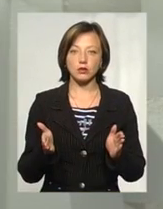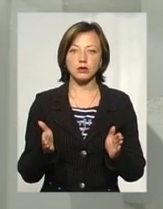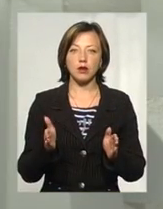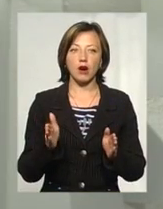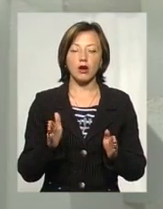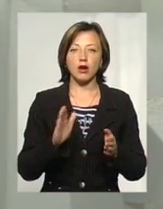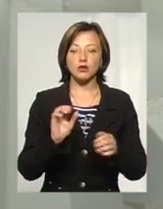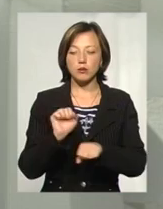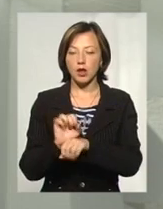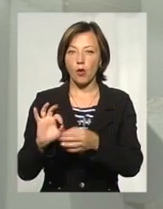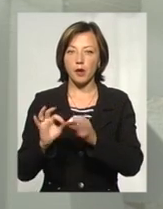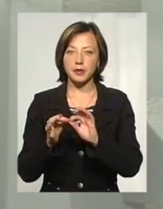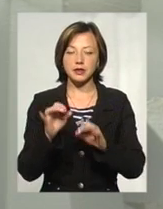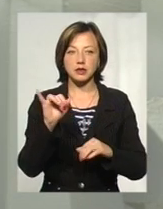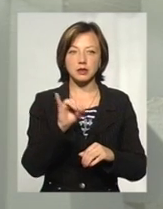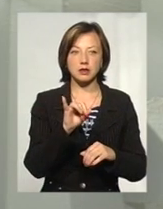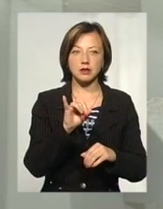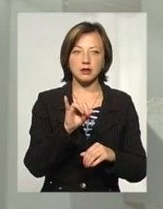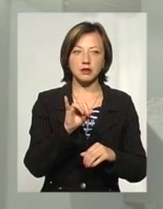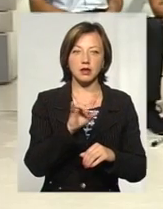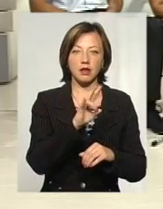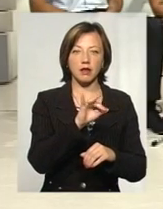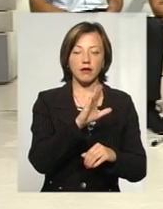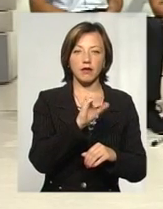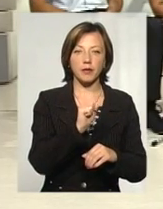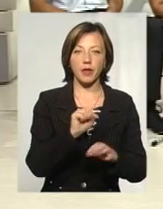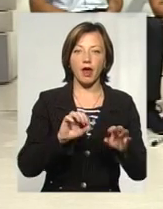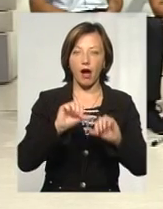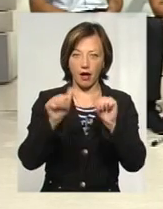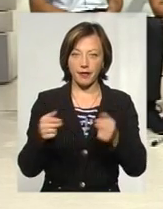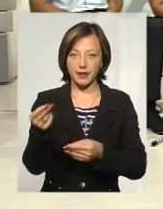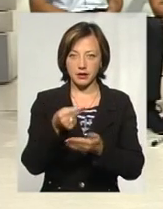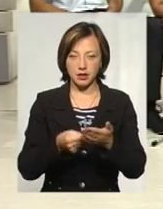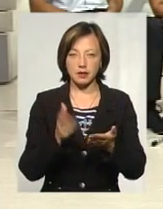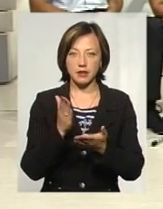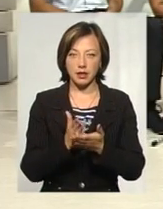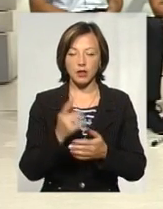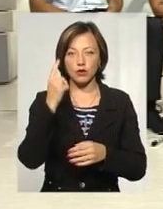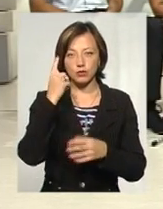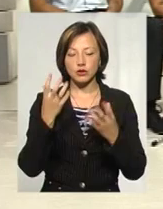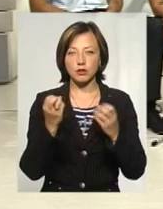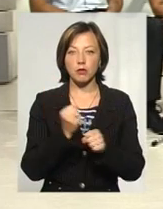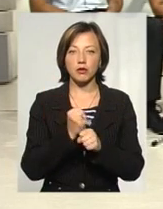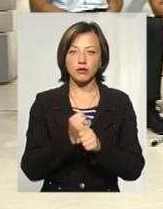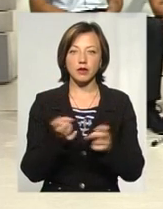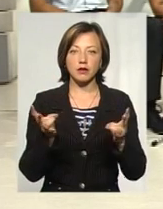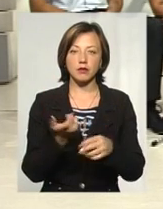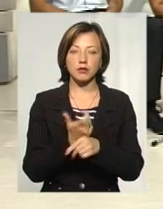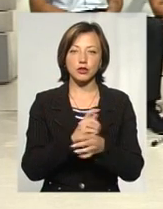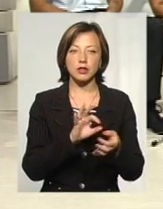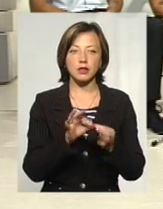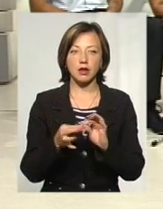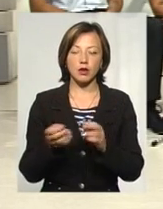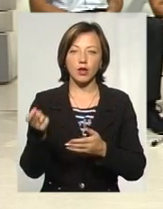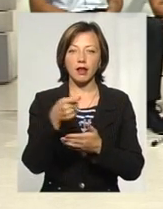зупинкою Олімпійська і Нева. А дизайн вже є? Я думаю, що ще попрацювати варто більш детально